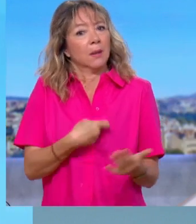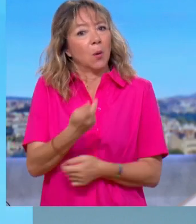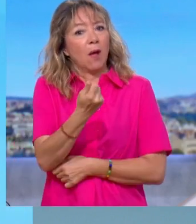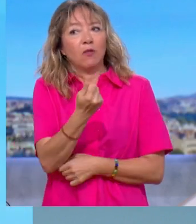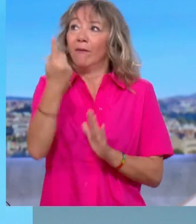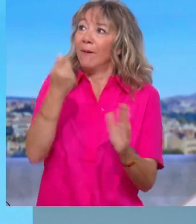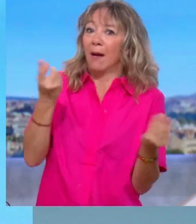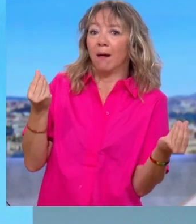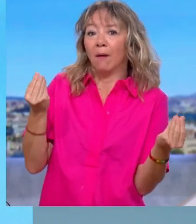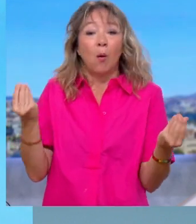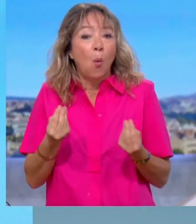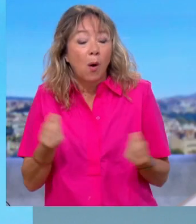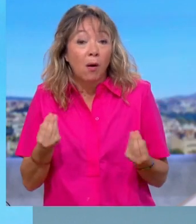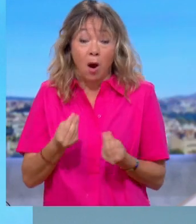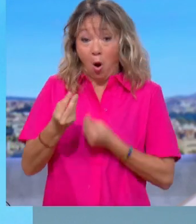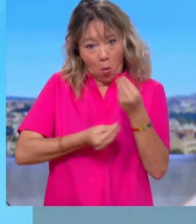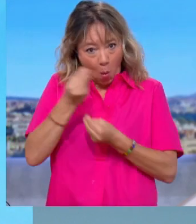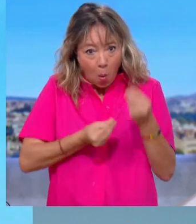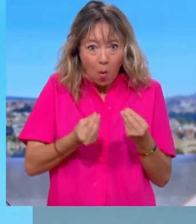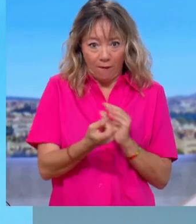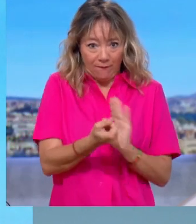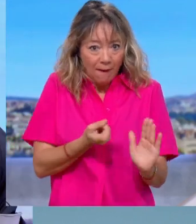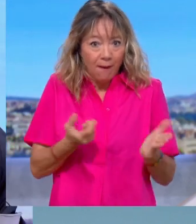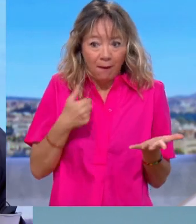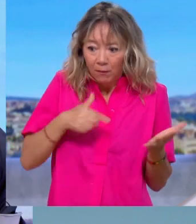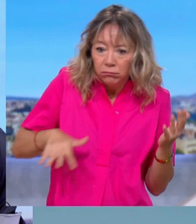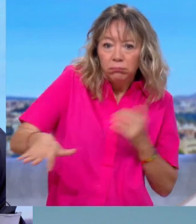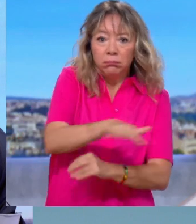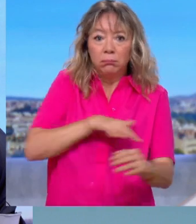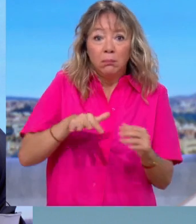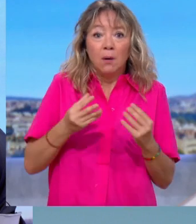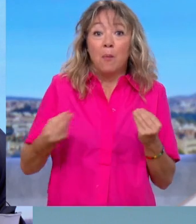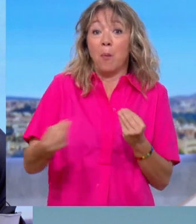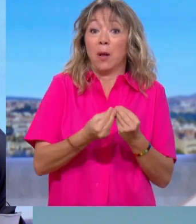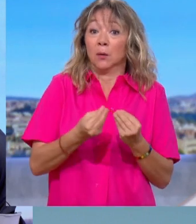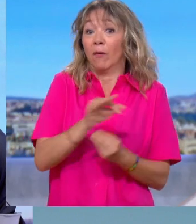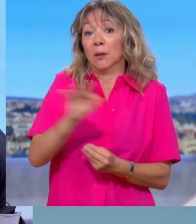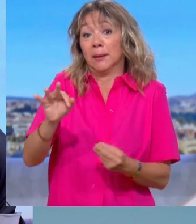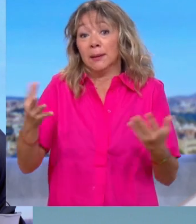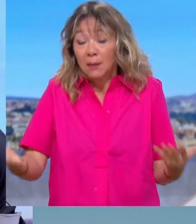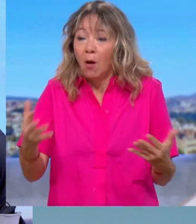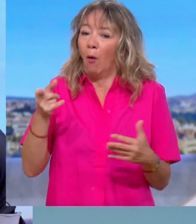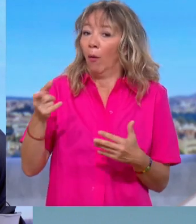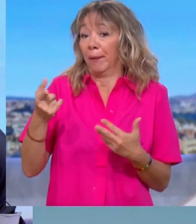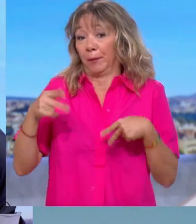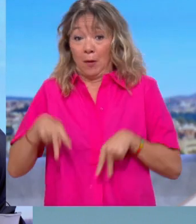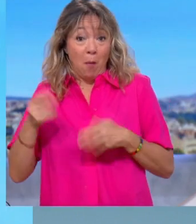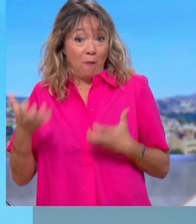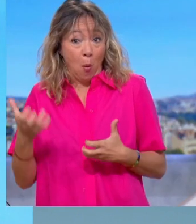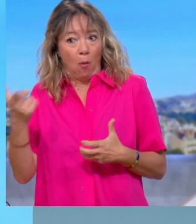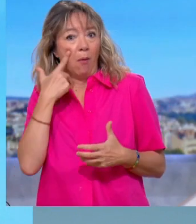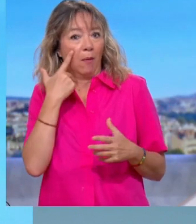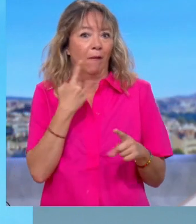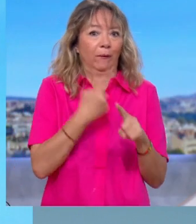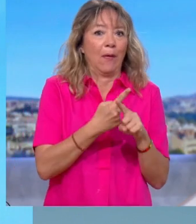vienne de quelque part. Et donc, soit il vient de la poche des Français, c'est ce que le gouvernement veut faire, puisqu'il a prévu maintenant de multiplier par deux les franchises médicales,